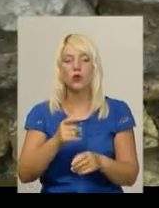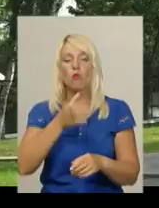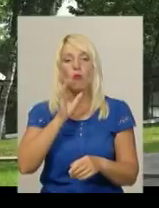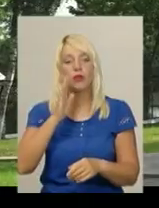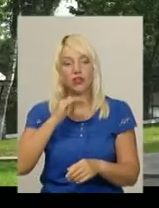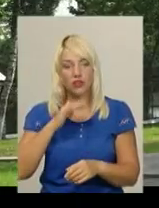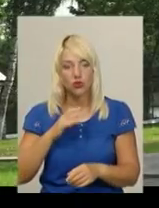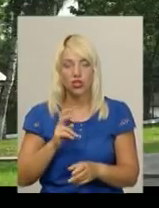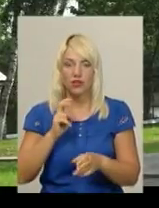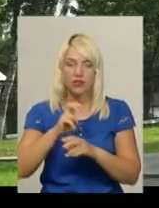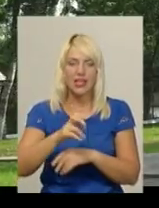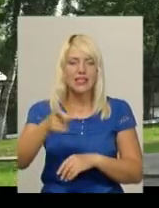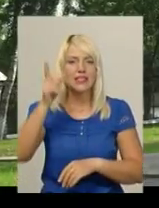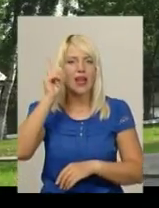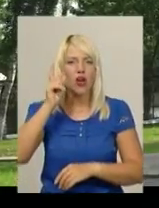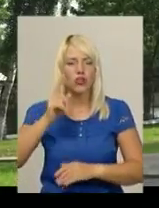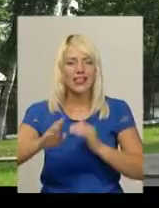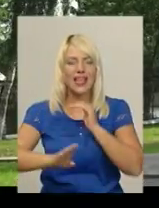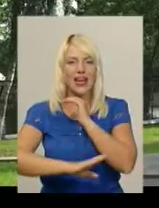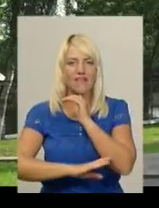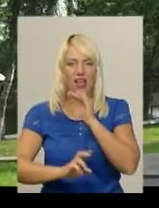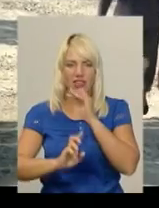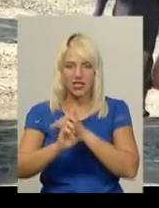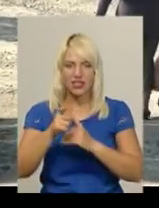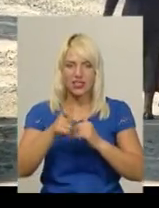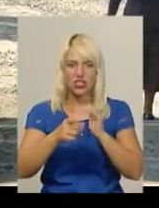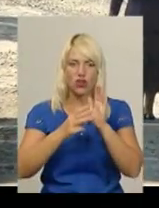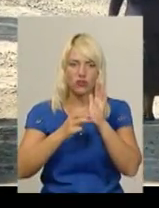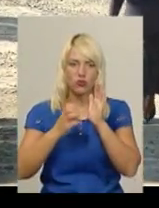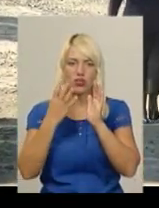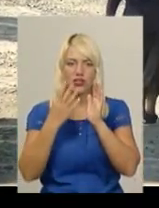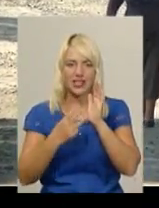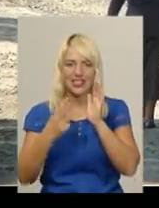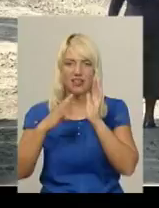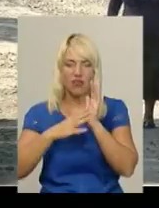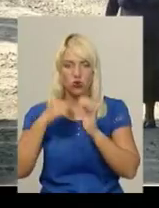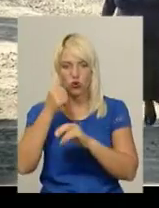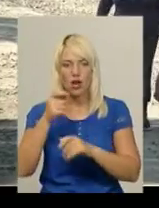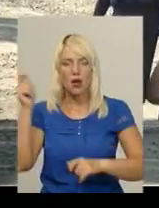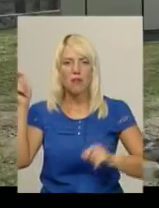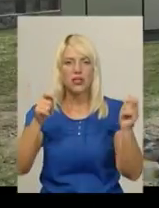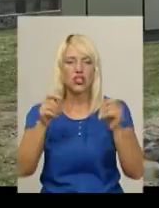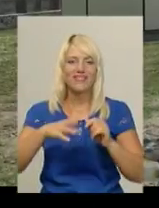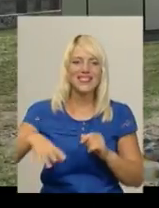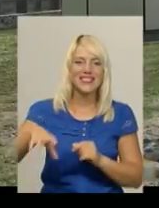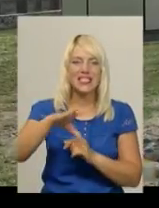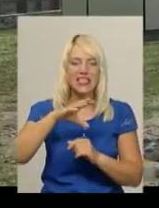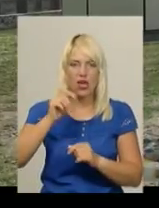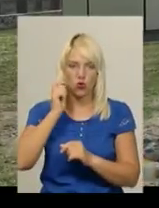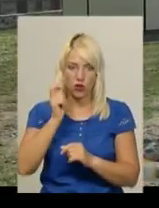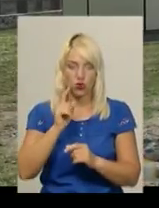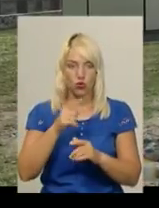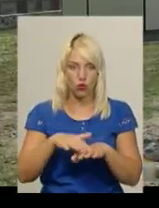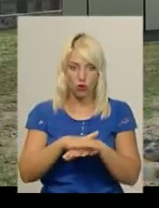стародавній дерев'яний храм 1803 року в Кульчівці приїздять з усієї України. Тому громада вирішила облаштувати біля купелю